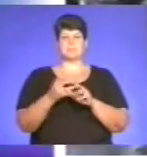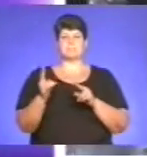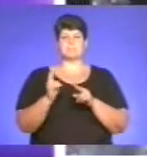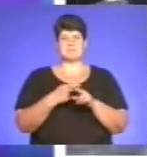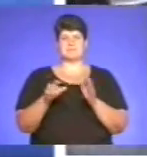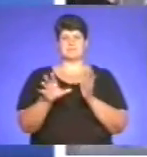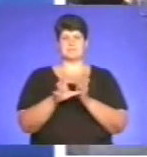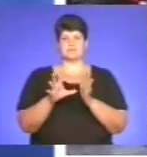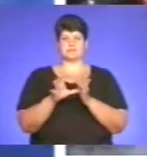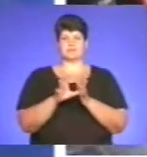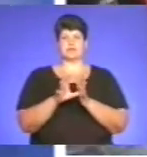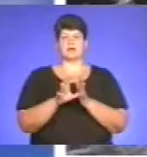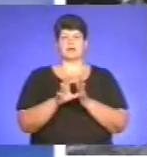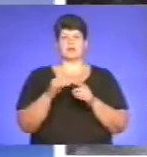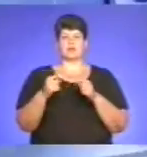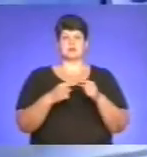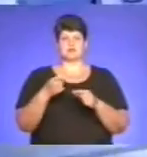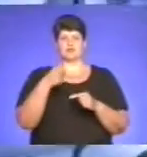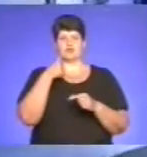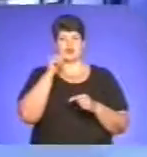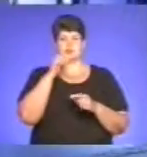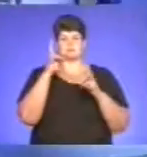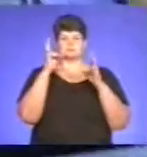електропостачання – наслідки вчорашньої негоди.